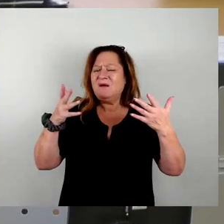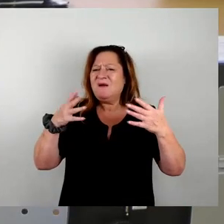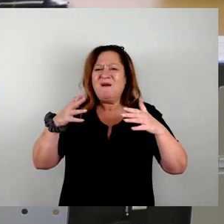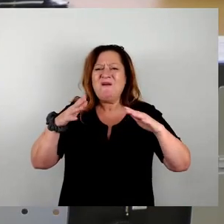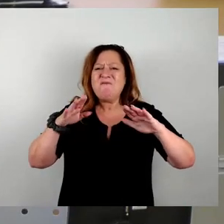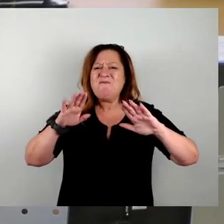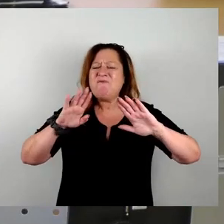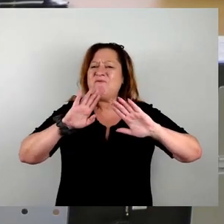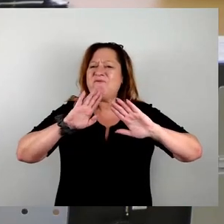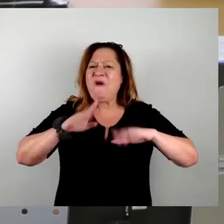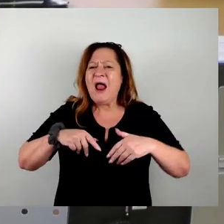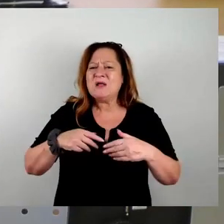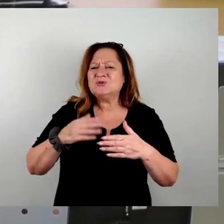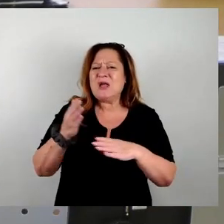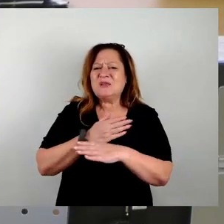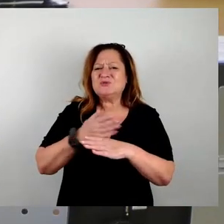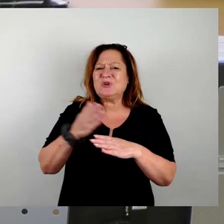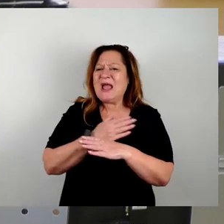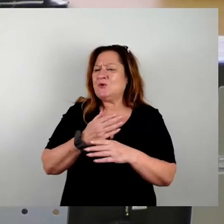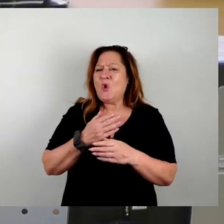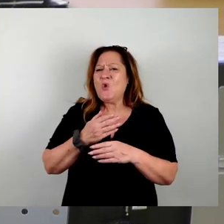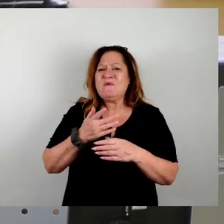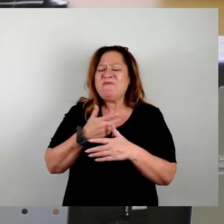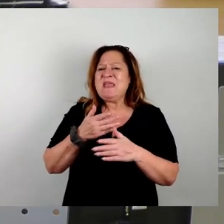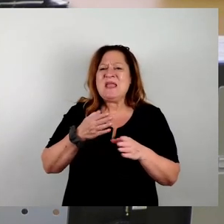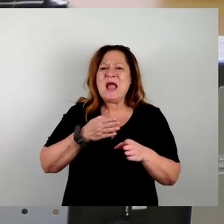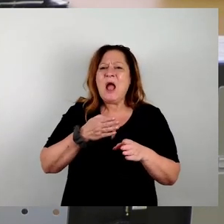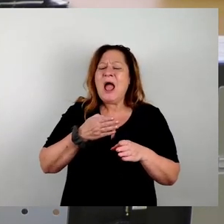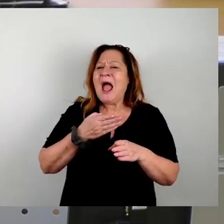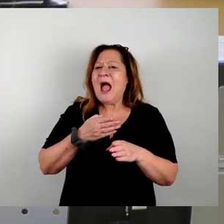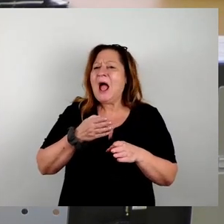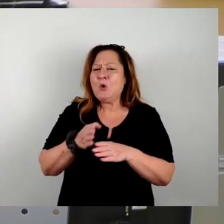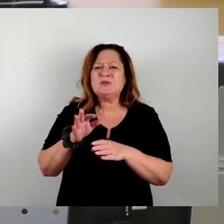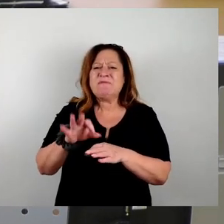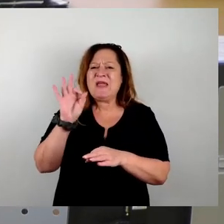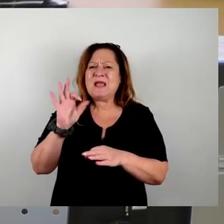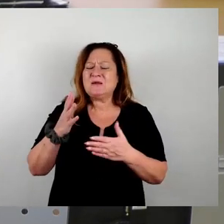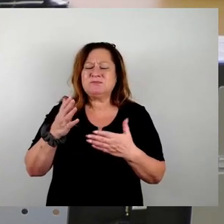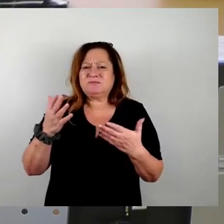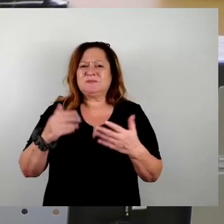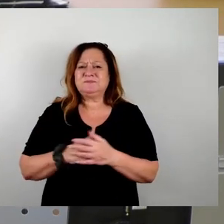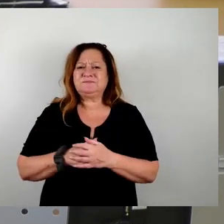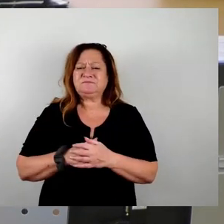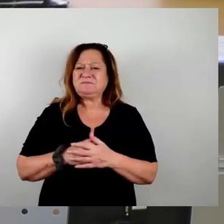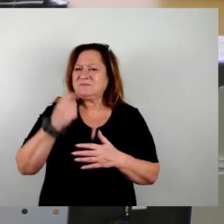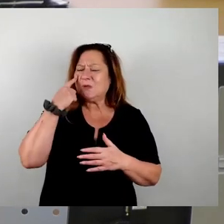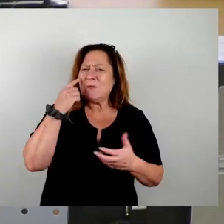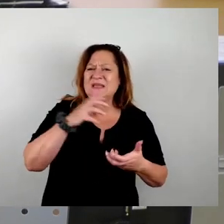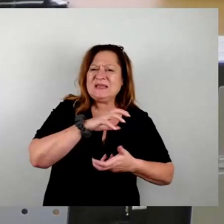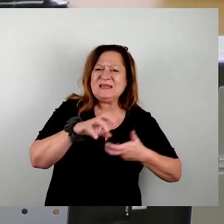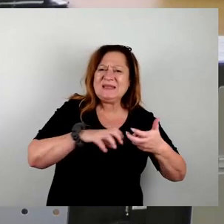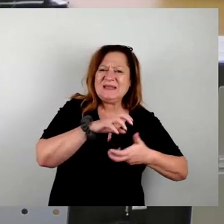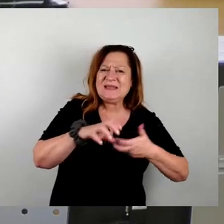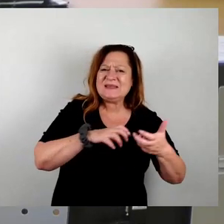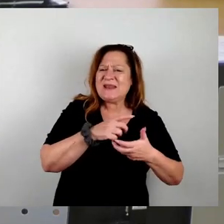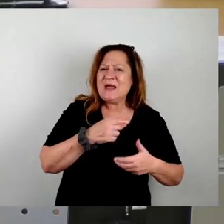herausfinden. Herr Lommel, wenn wir zurzeit krisenhafte Erscheinungen haben, dann ist es nicht der Sozialismus, der irgendwie